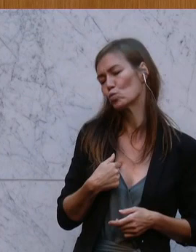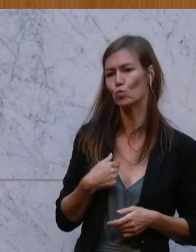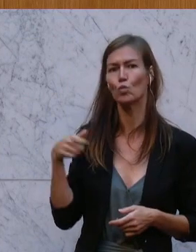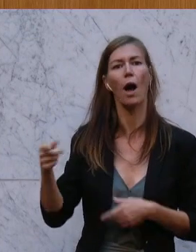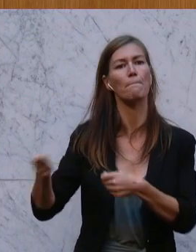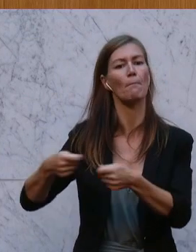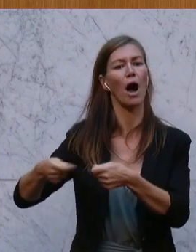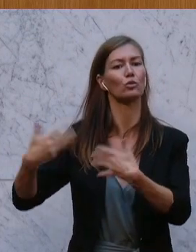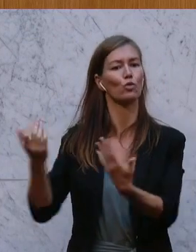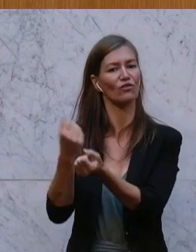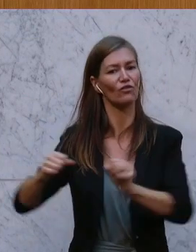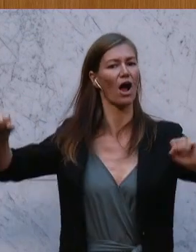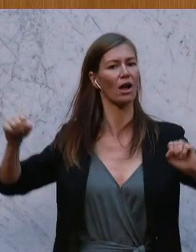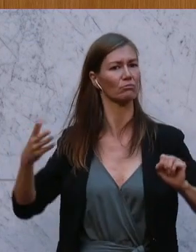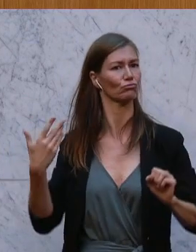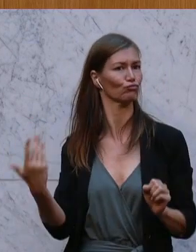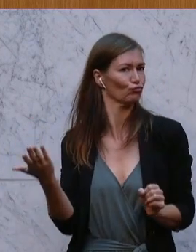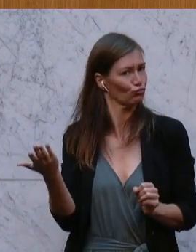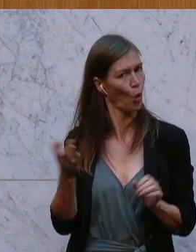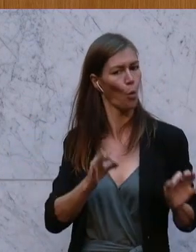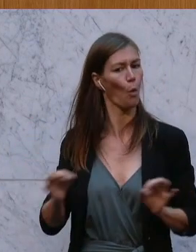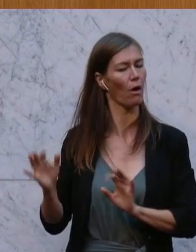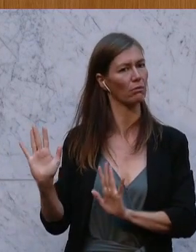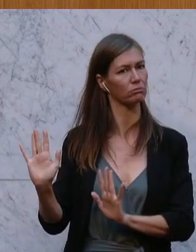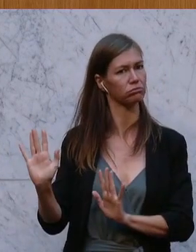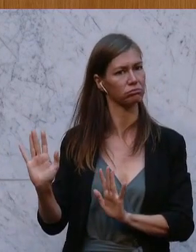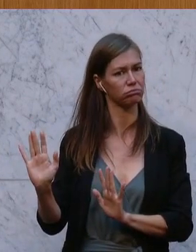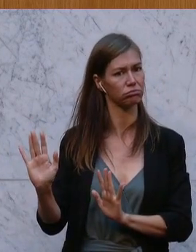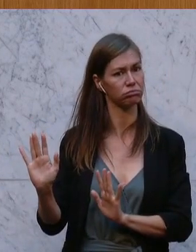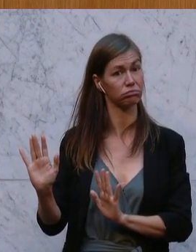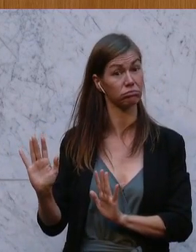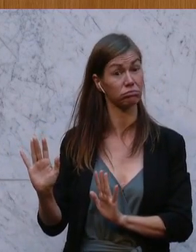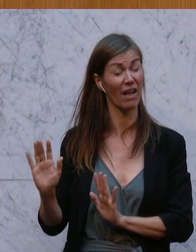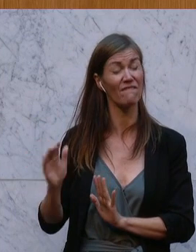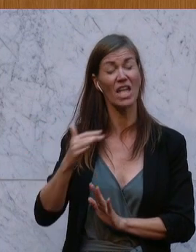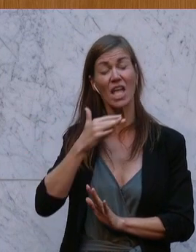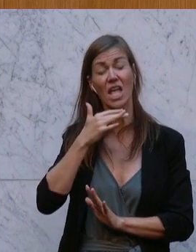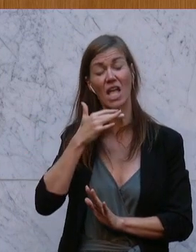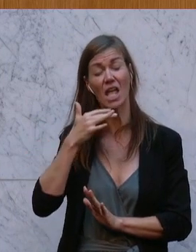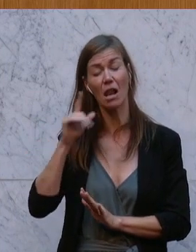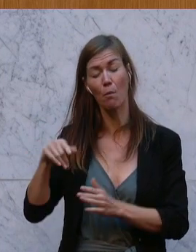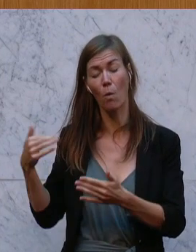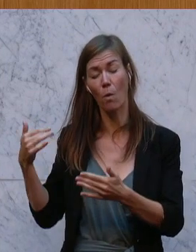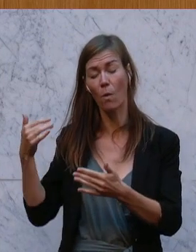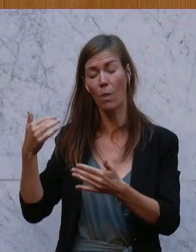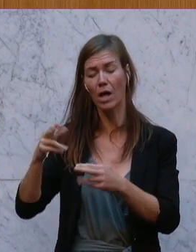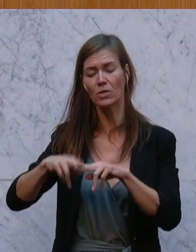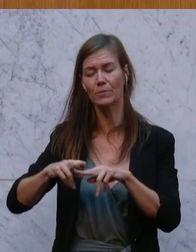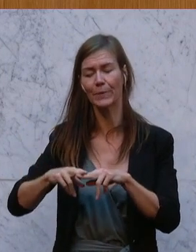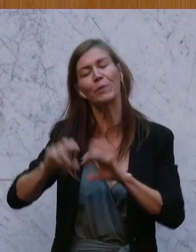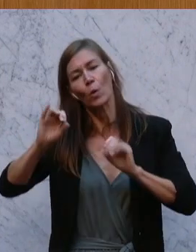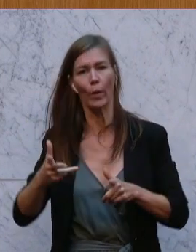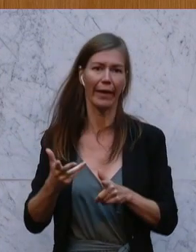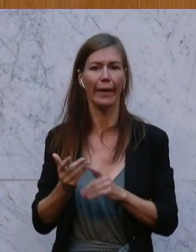hat sie sich geweigert, etwas zu tun. Nach vielen Monaten hat sie gesagt, na gut, jetzt werden wir die Übergewinne besteuern. Das